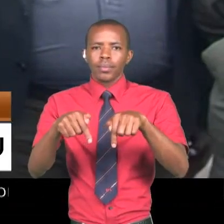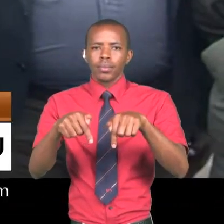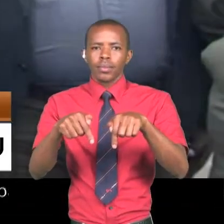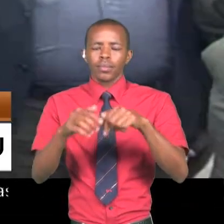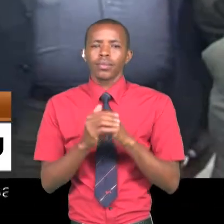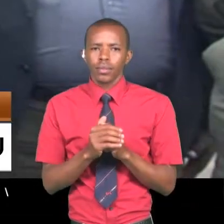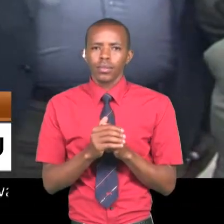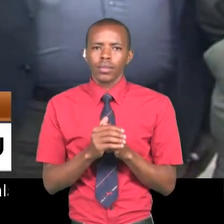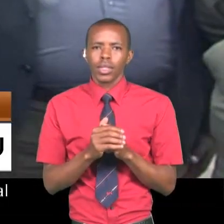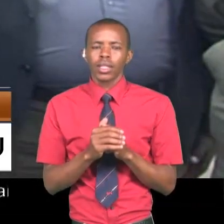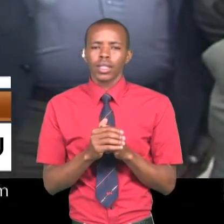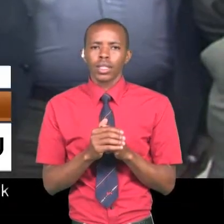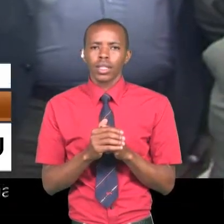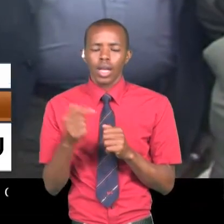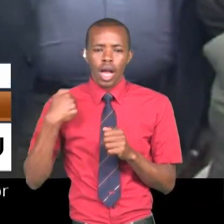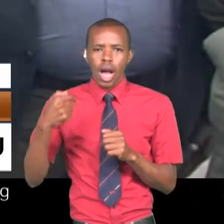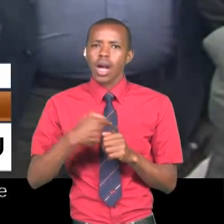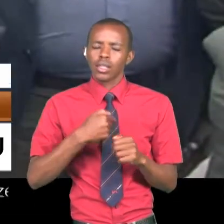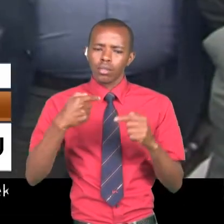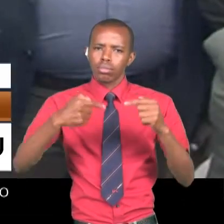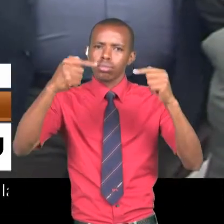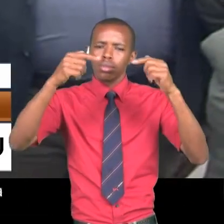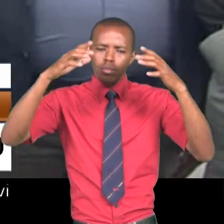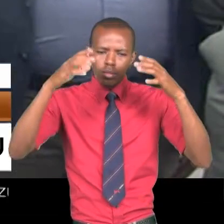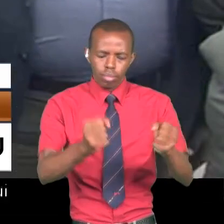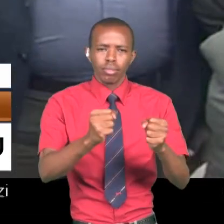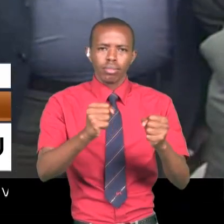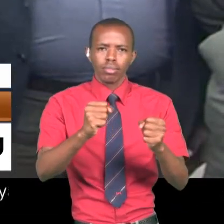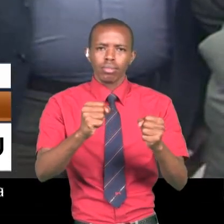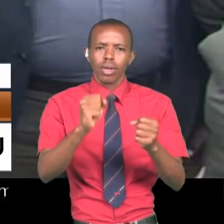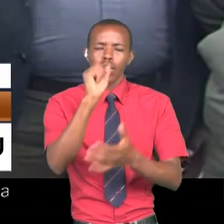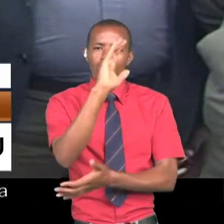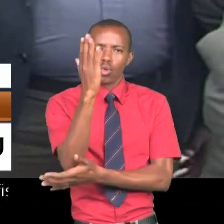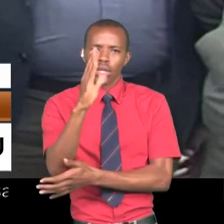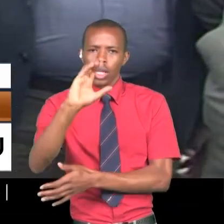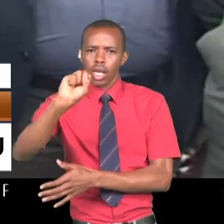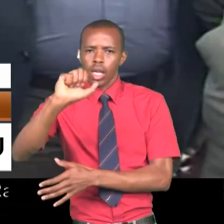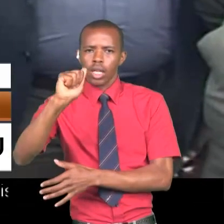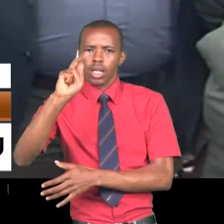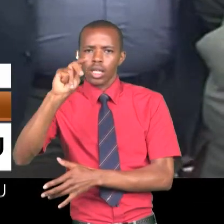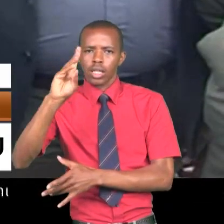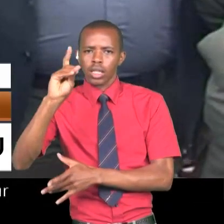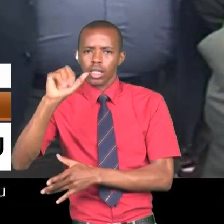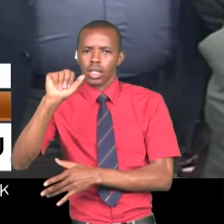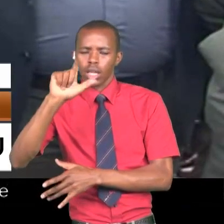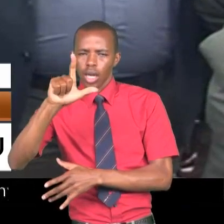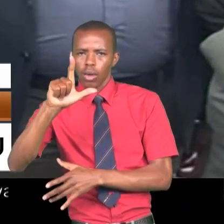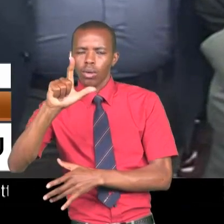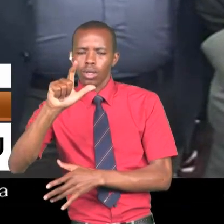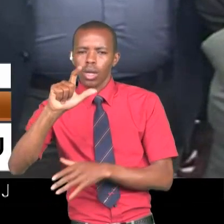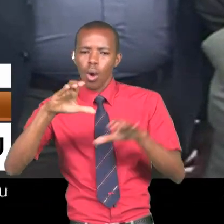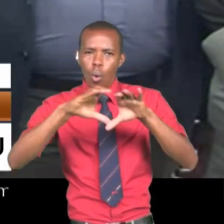Tumeweza kushika Sandalwood. Ambayo ilipatikana ikitoka Semusa